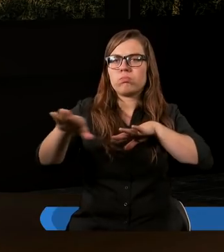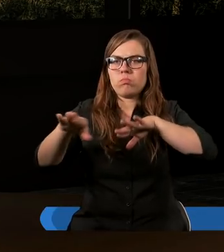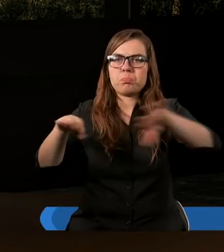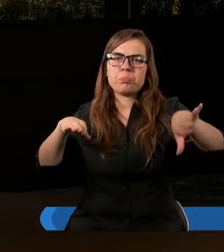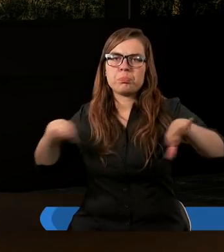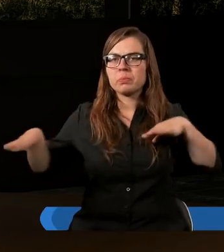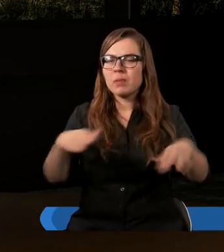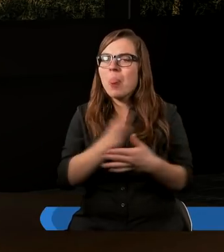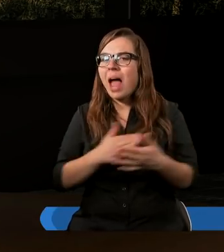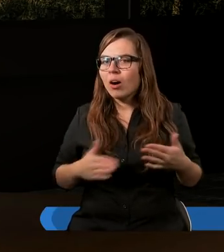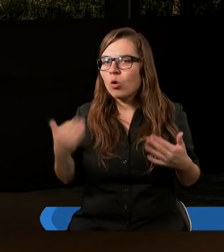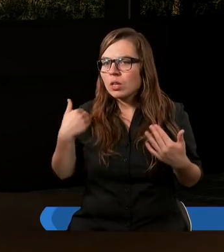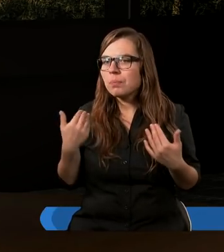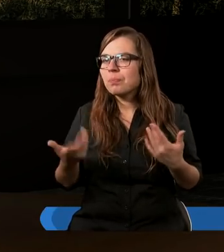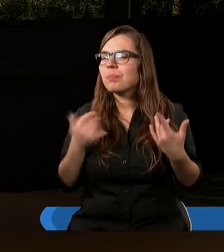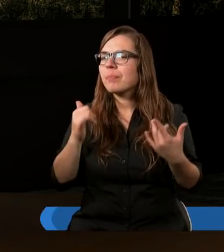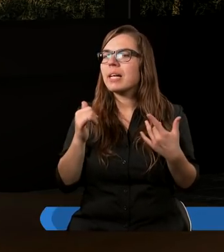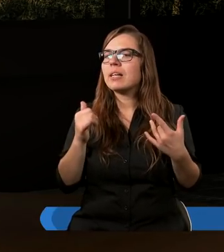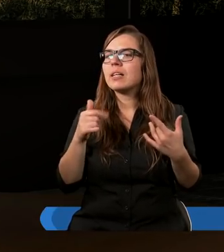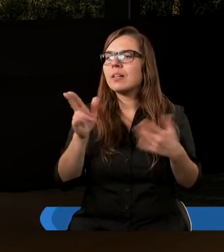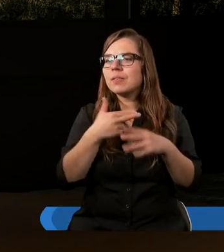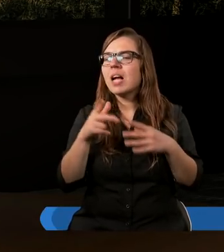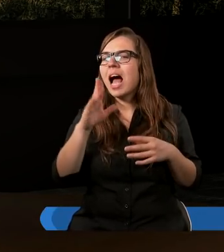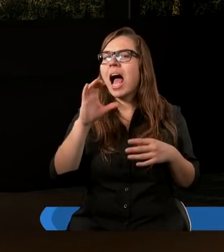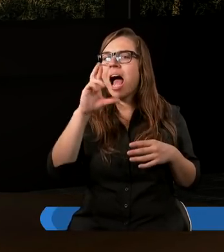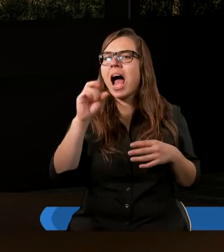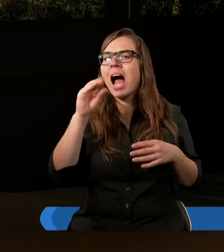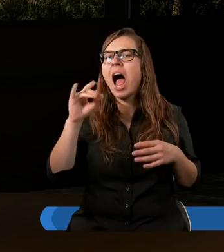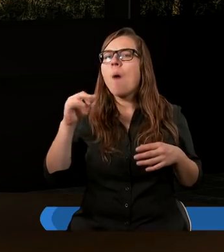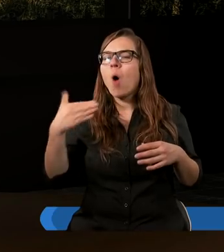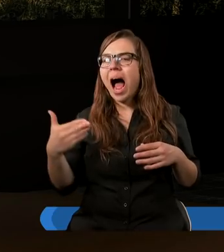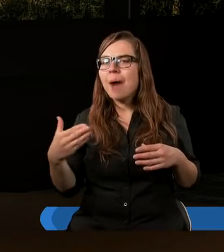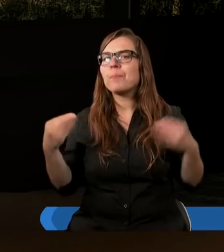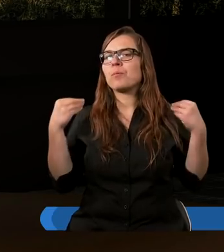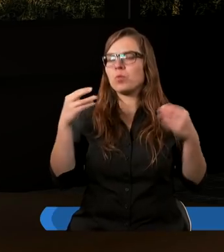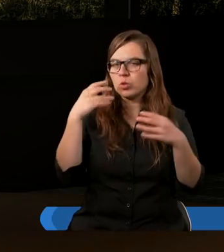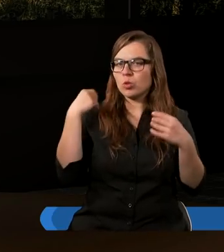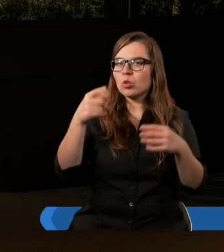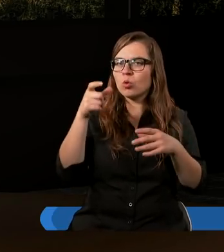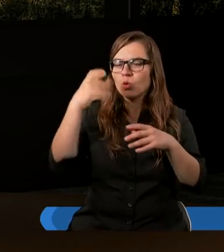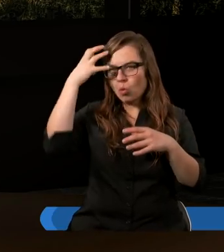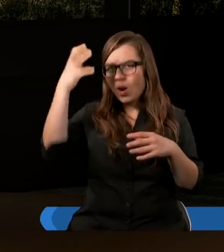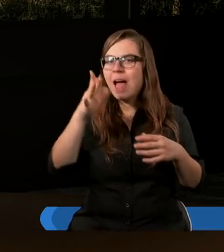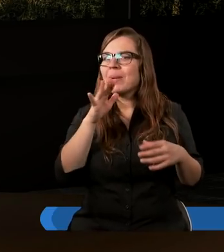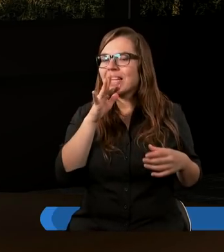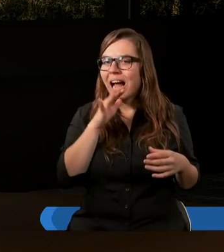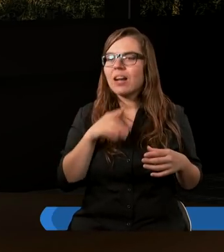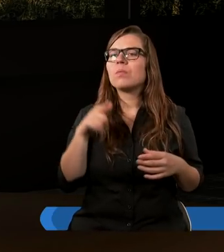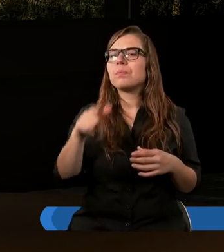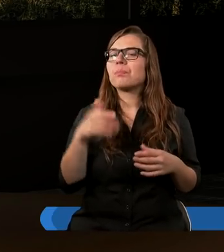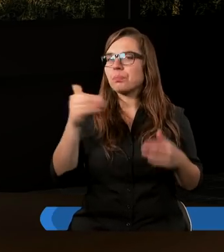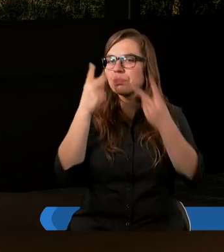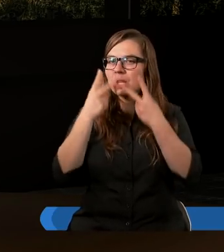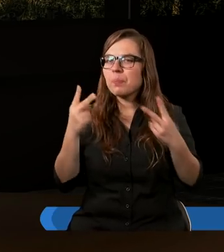mianowicie wtedy, kiedy Rehoboam został królem w Izraelu. Gdybyśmy mogli przeczytać